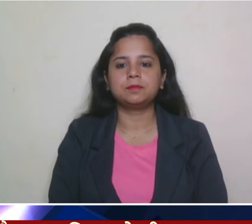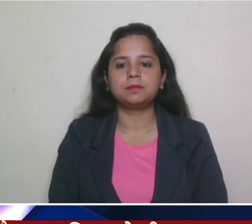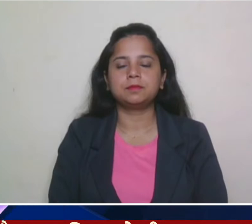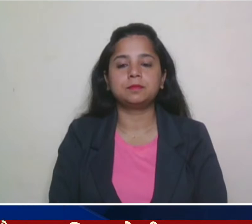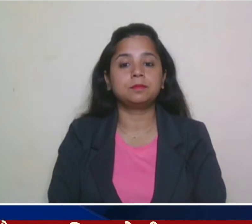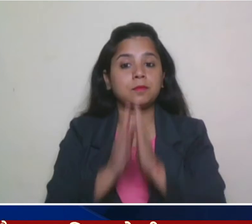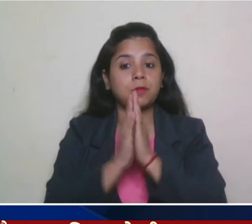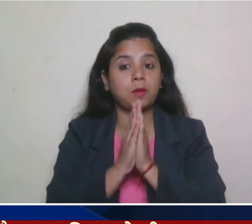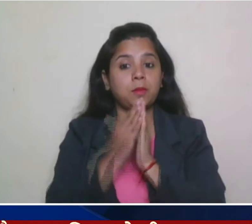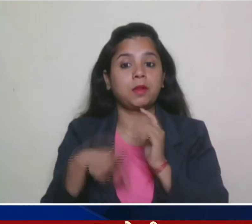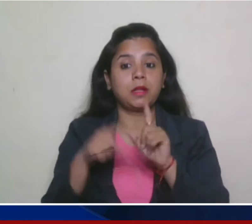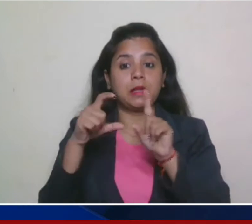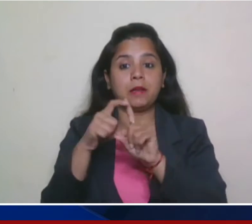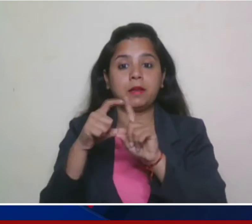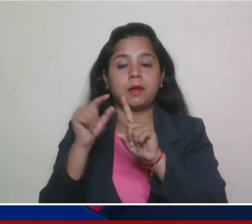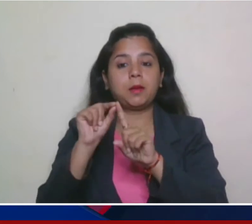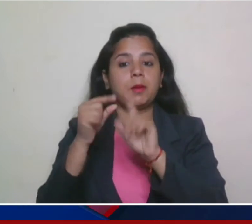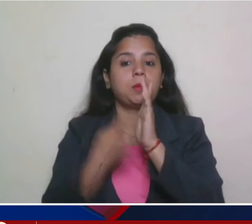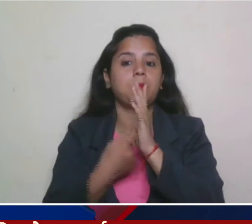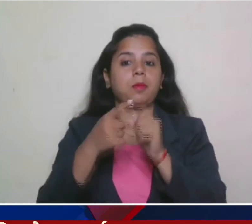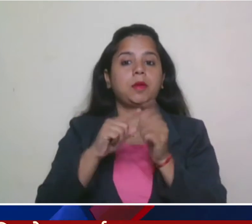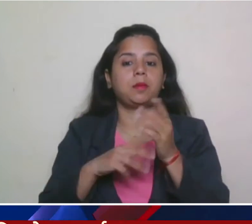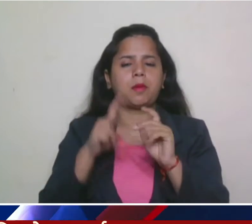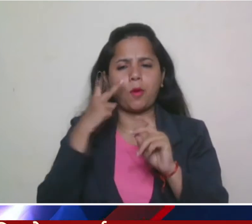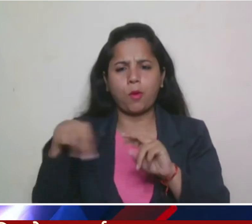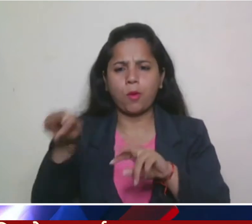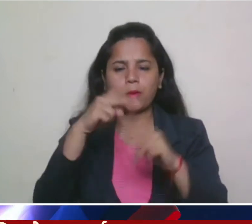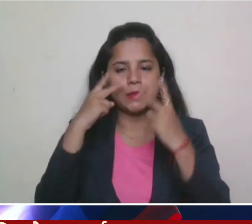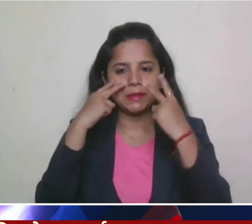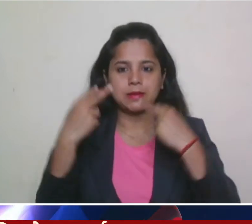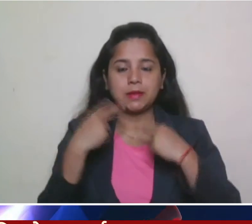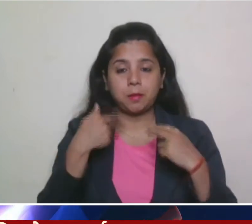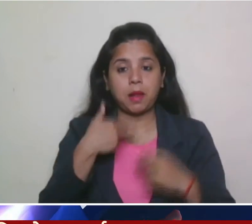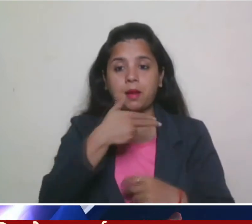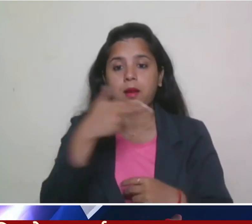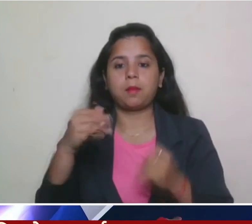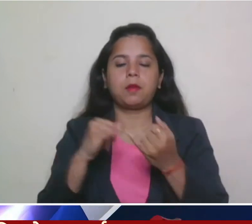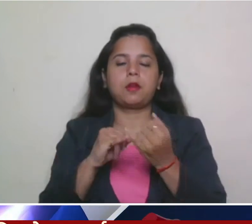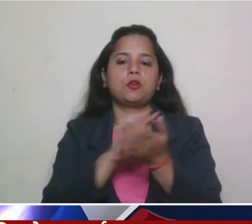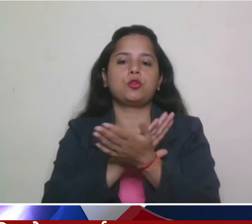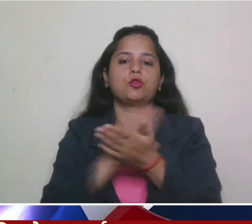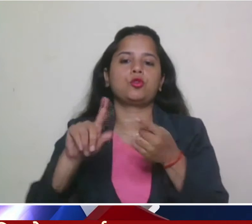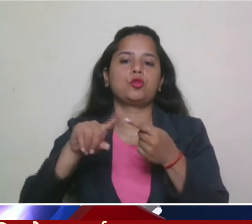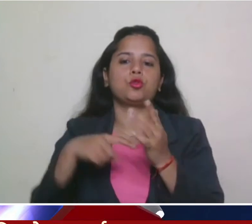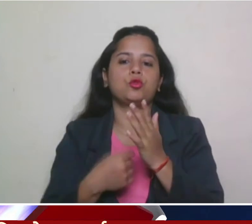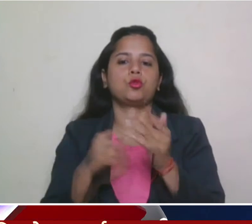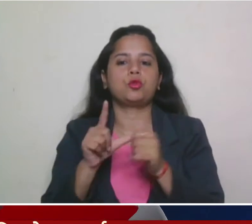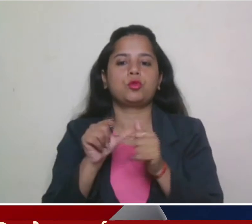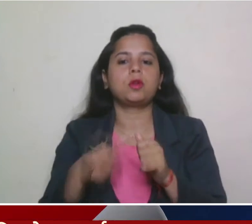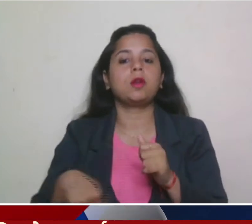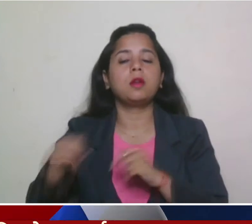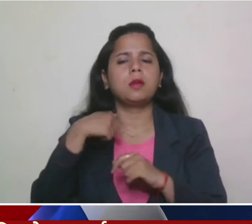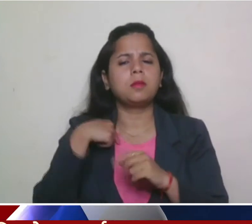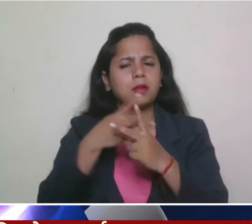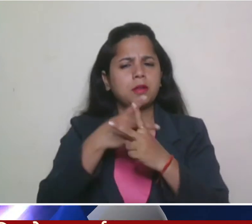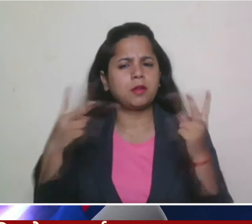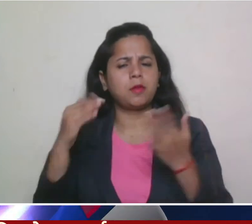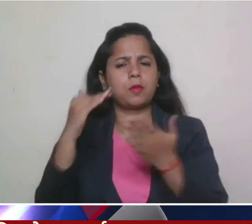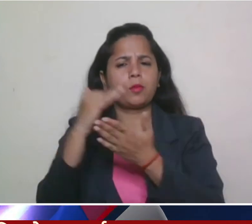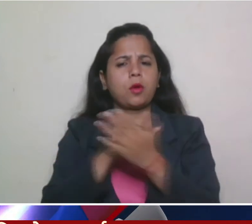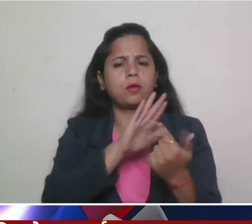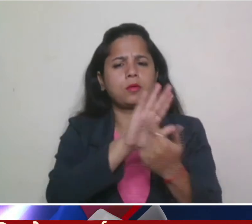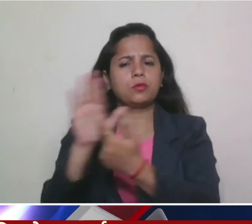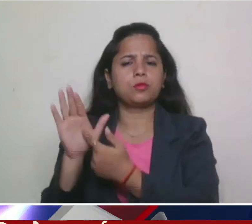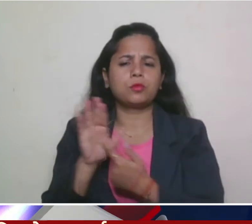नमस्कार डीडी प्रेमियर्स देख रहे हैं आप और आप के साथ मैं हूँ शेहला निगार अपने इस खास प्रोग्राम में हम बात करते हैं दूरदर्शन के विफिन नेट्वर्क्स पर प्रसालित किये जाने वाले